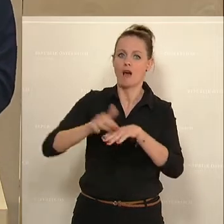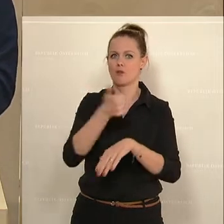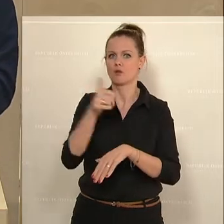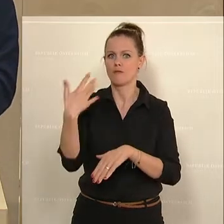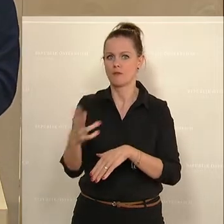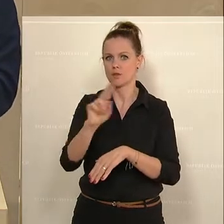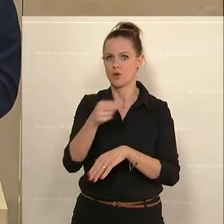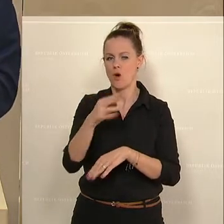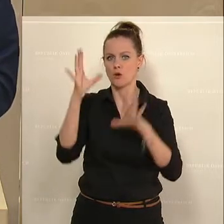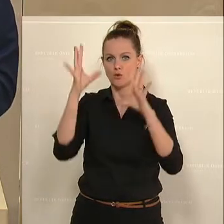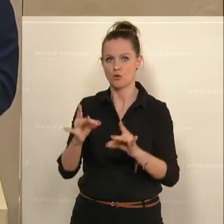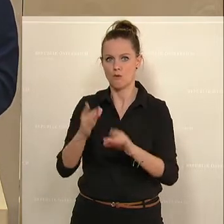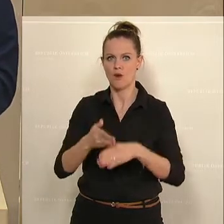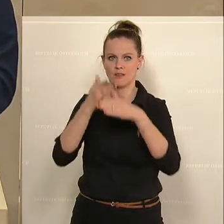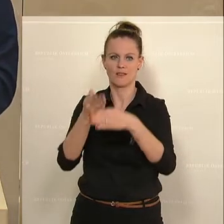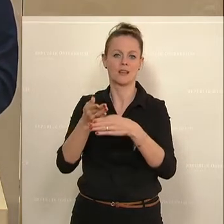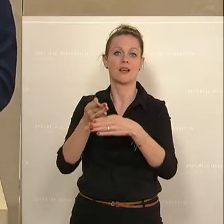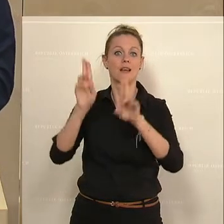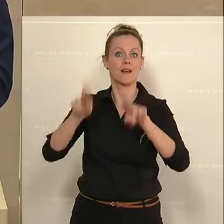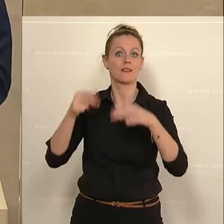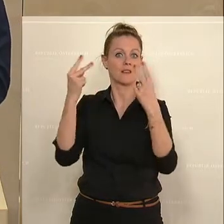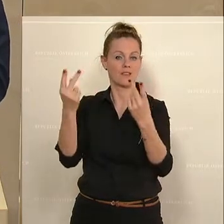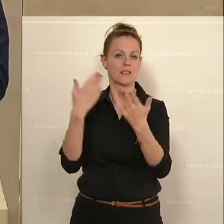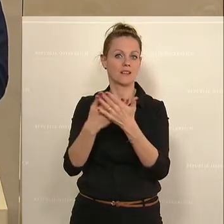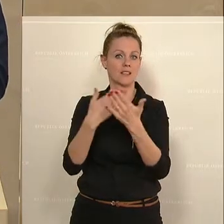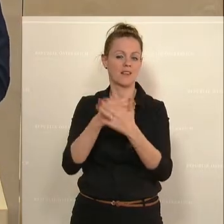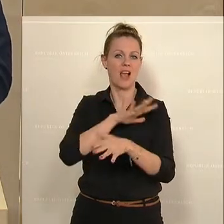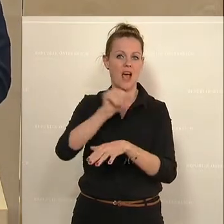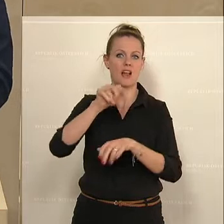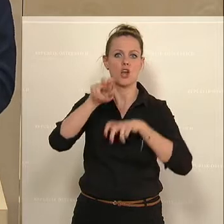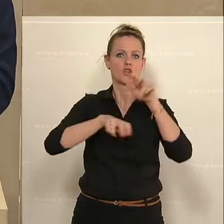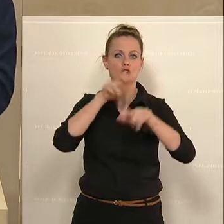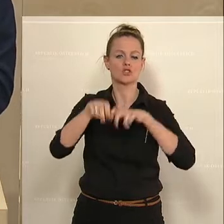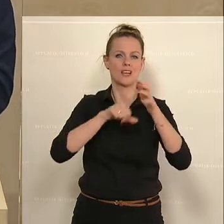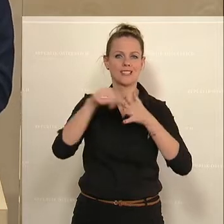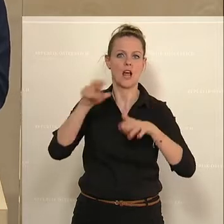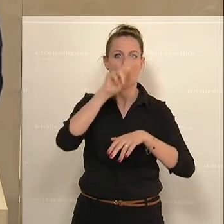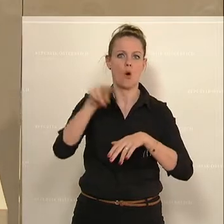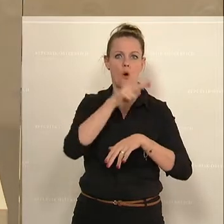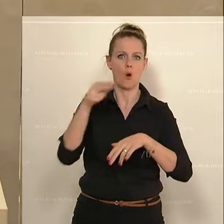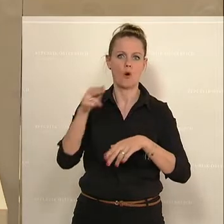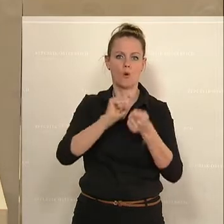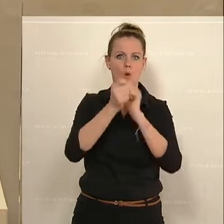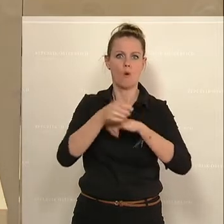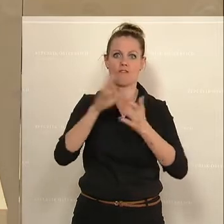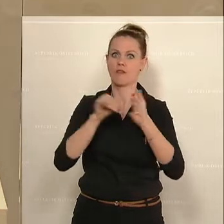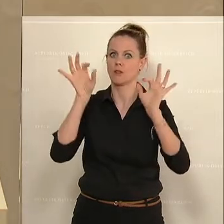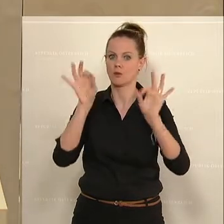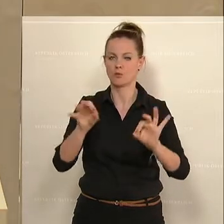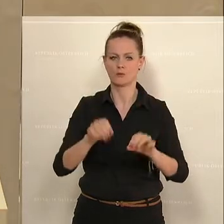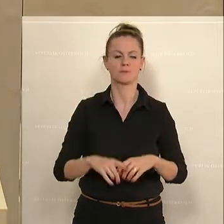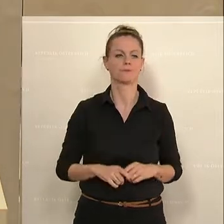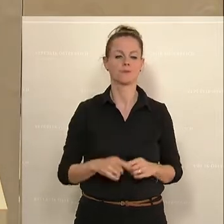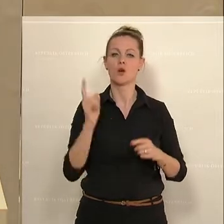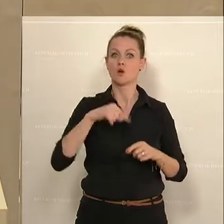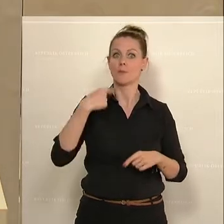Soforthilfe. Das war richtig, das war wichtig. Und da ist jeder Steuerzahler Euro gut verwendet. Und wir setzen auch wieder den nächsten Schritt.